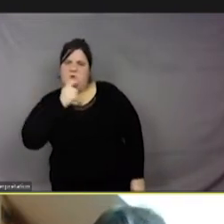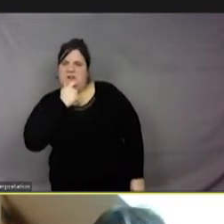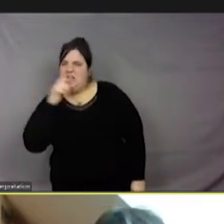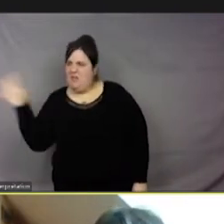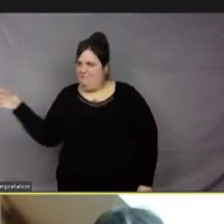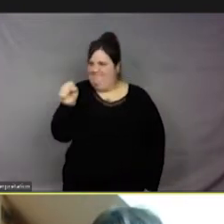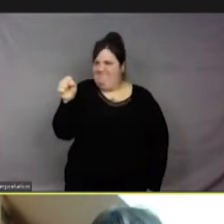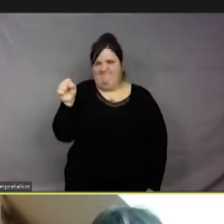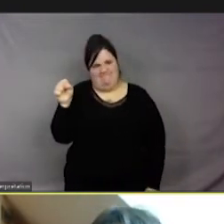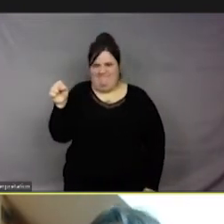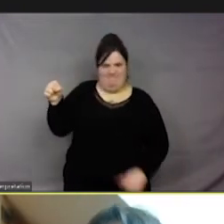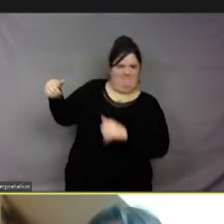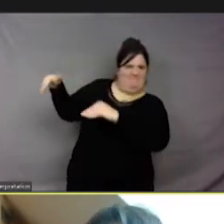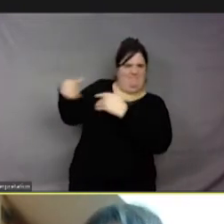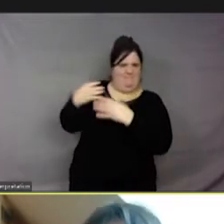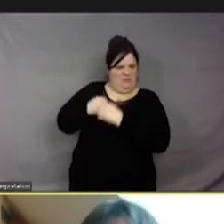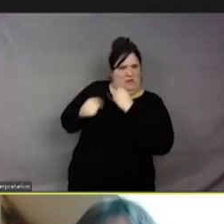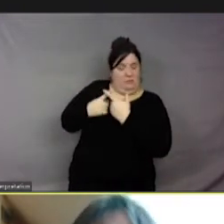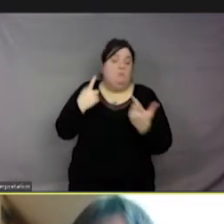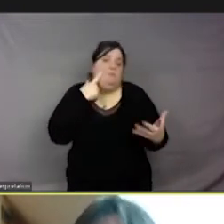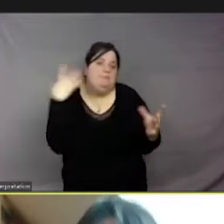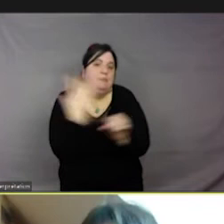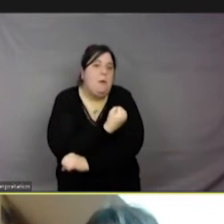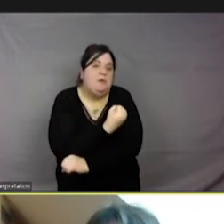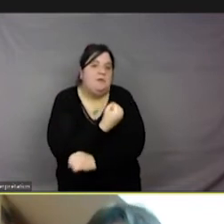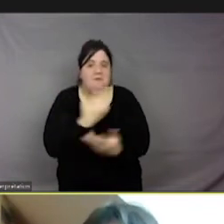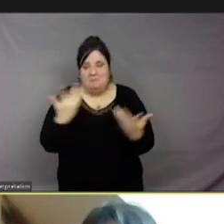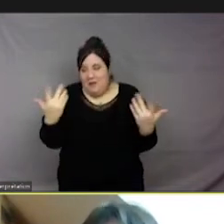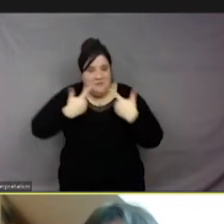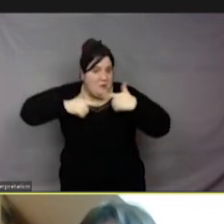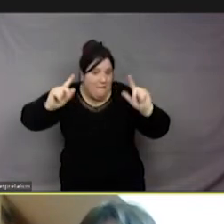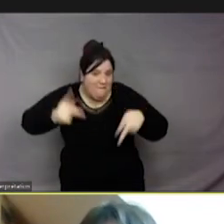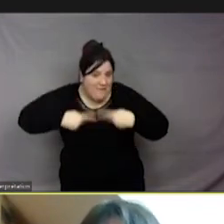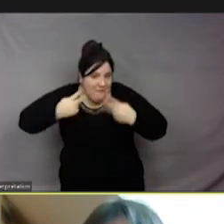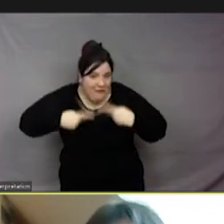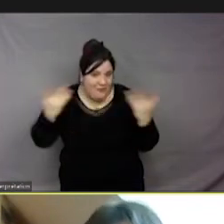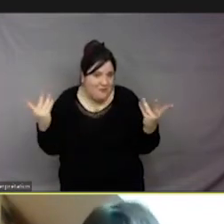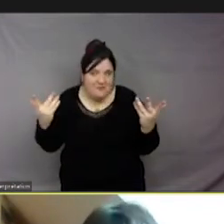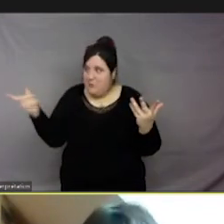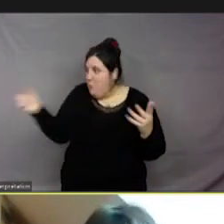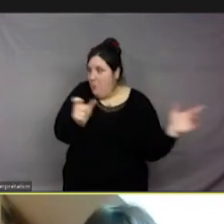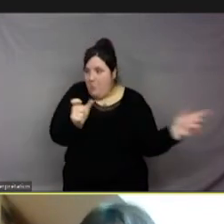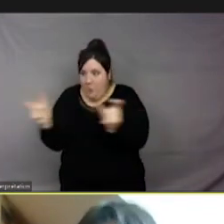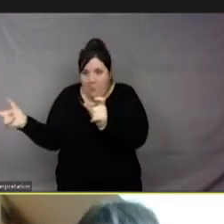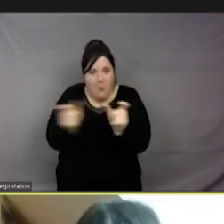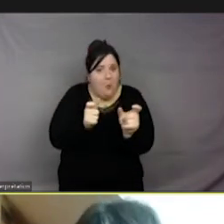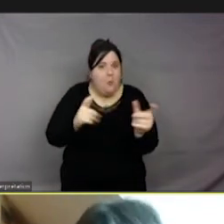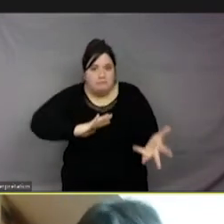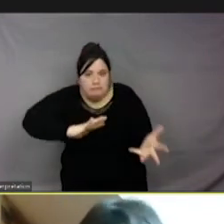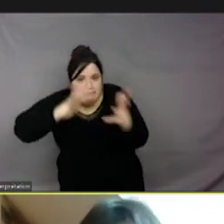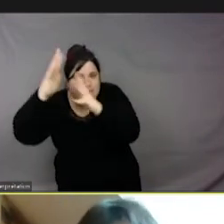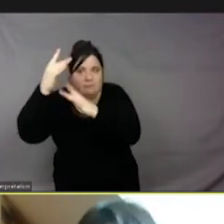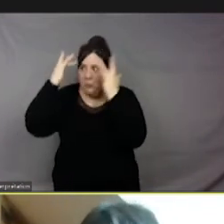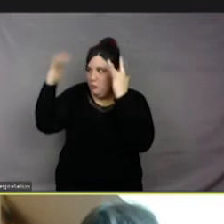langue française, ce qui est bien dommage, puisque une langue est vivante quand elle vit, quand elle évolue au contact des autres langues et des autres